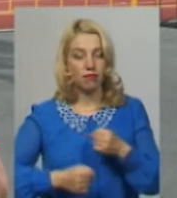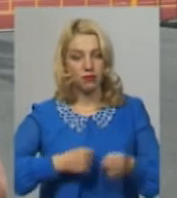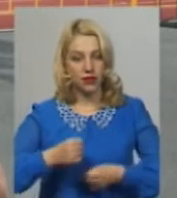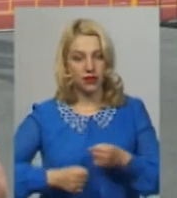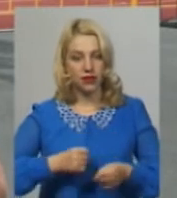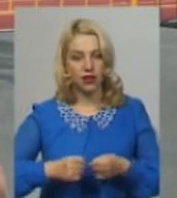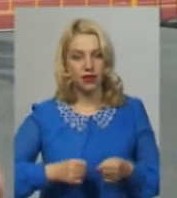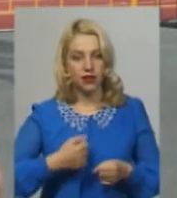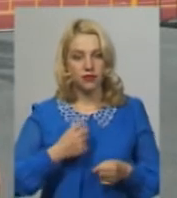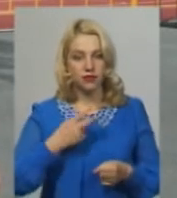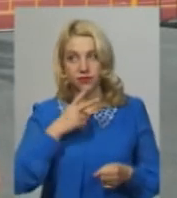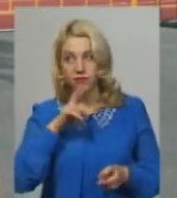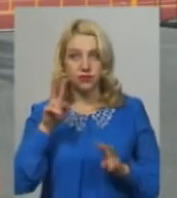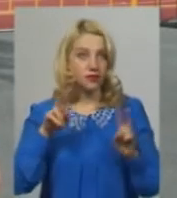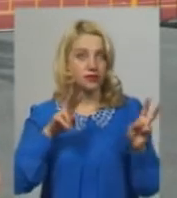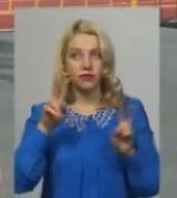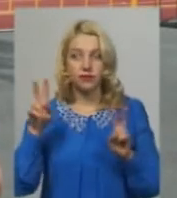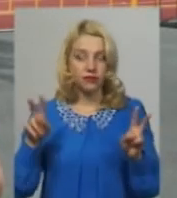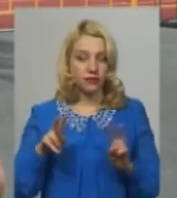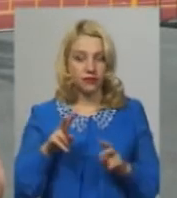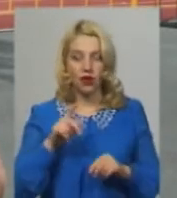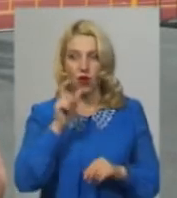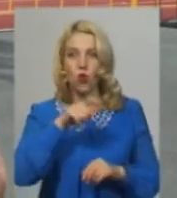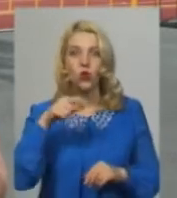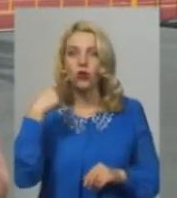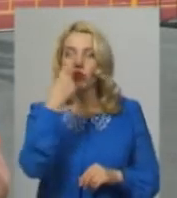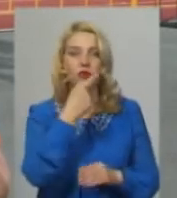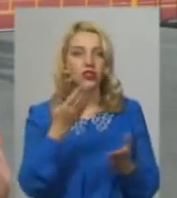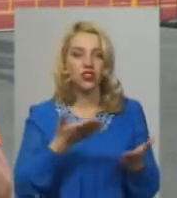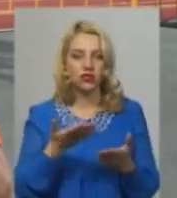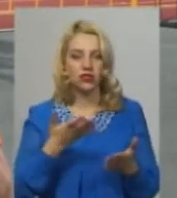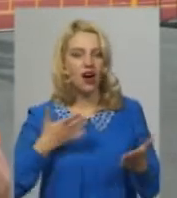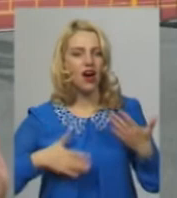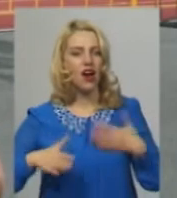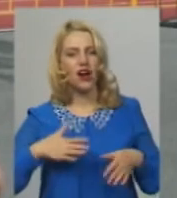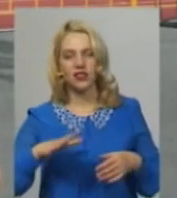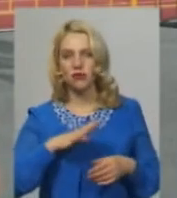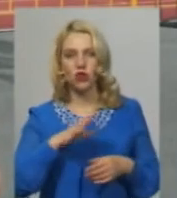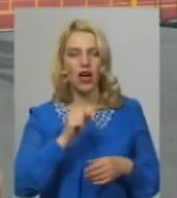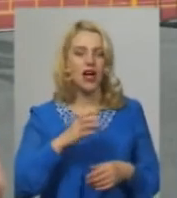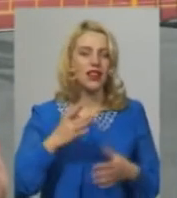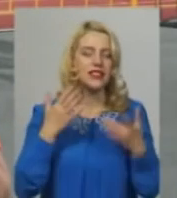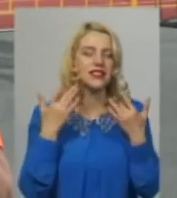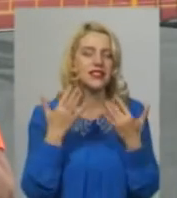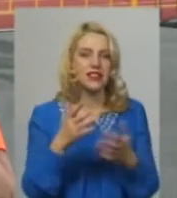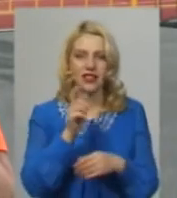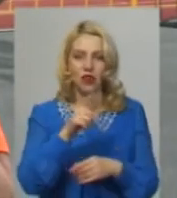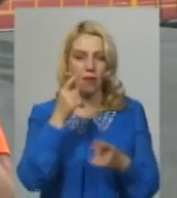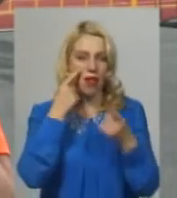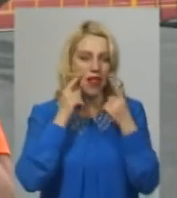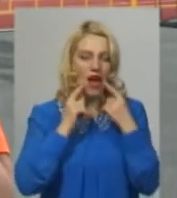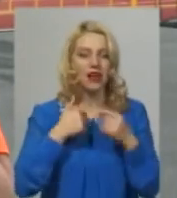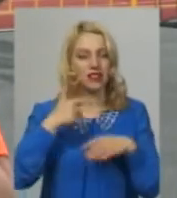мимоволі, дивилася в обличчя людей, радість була, але стільки людей плакало, я це